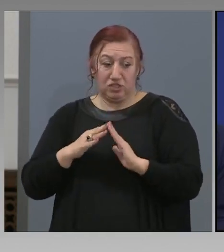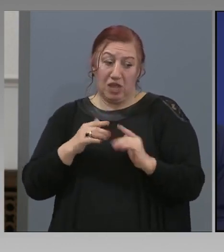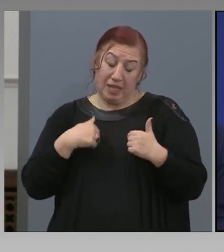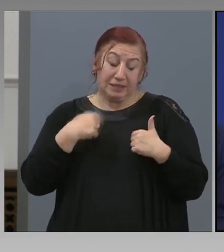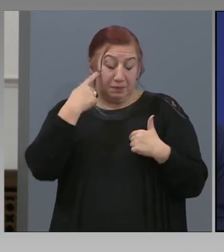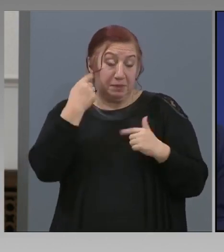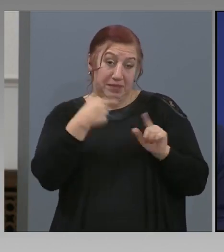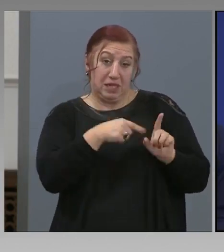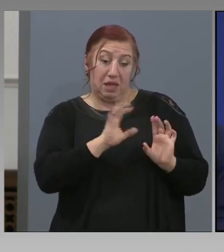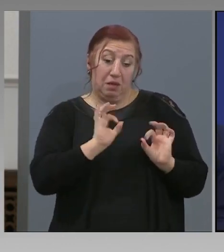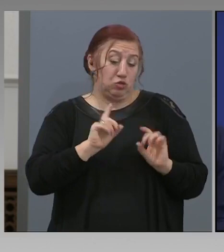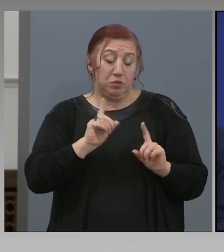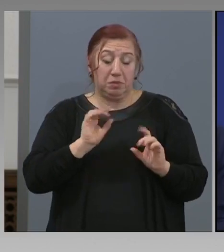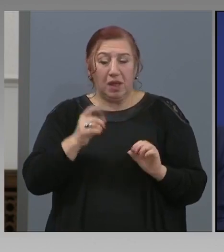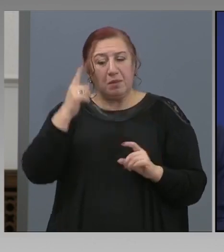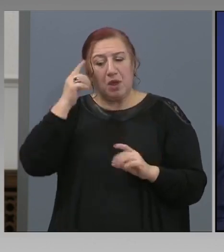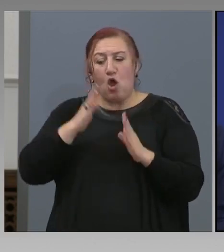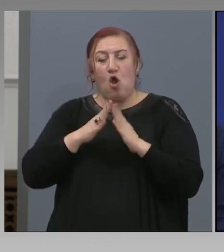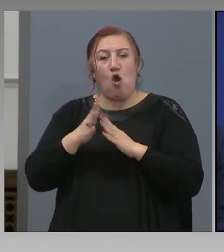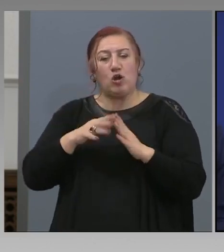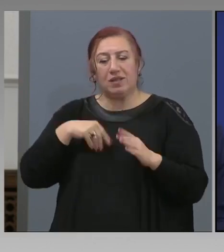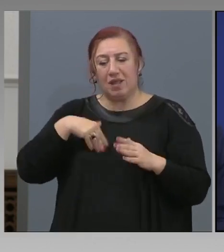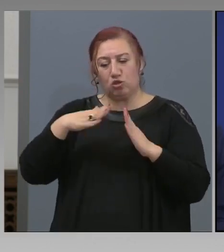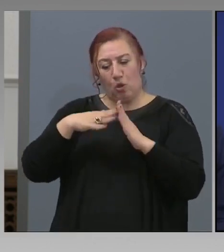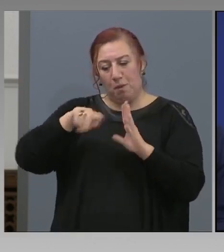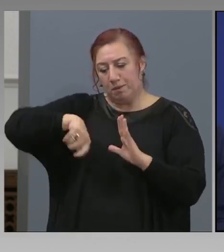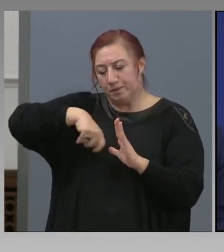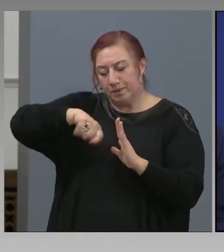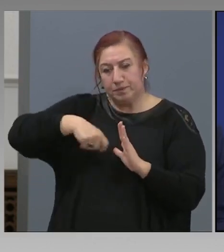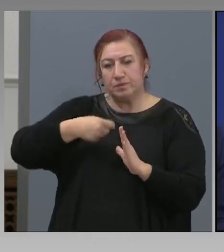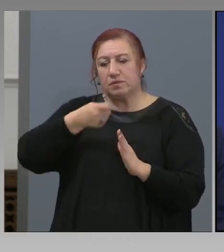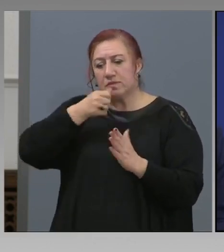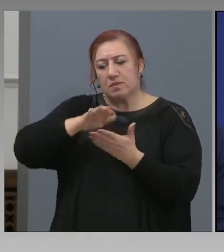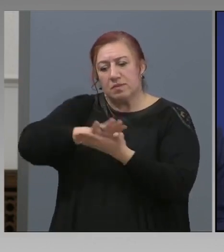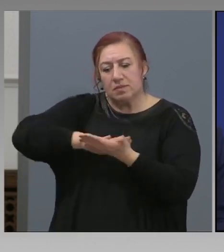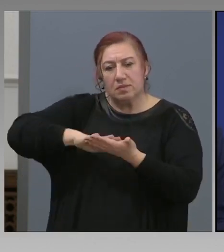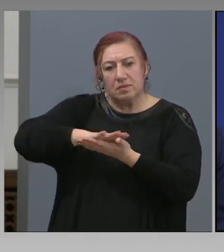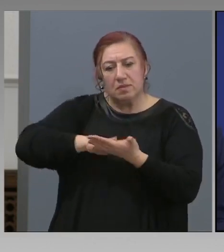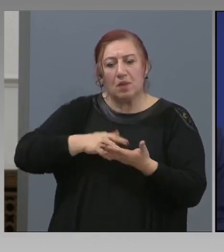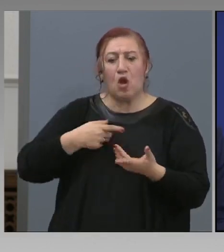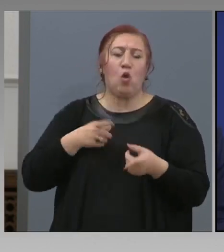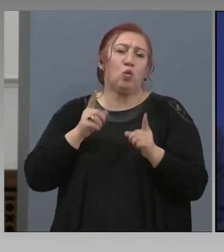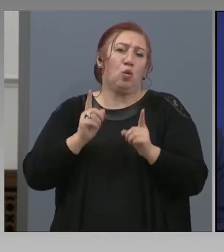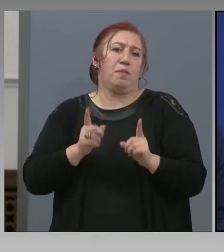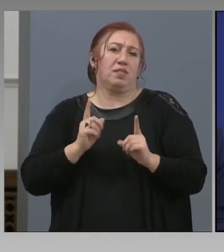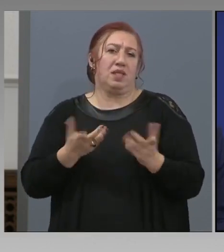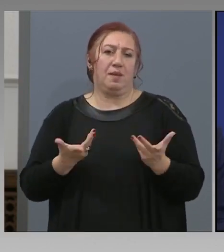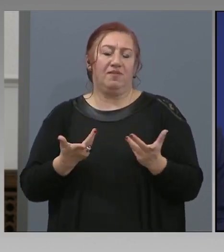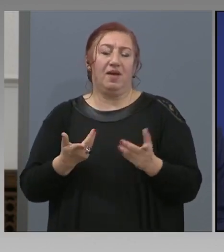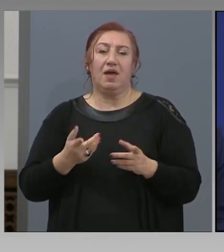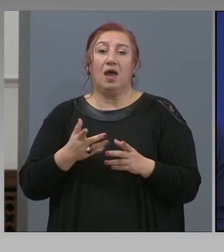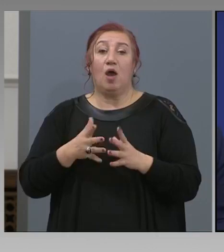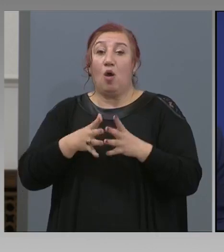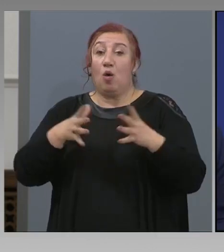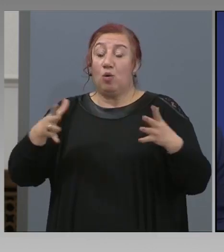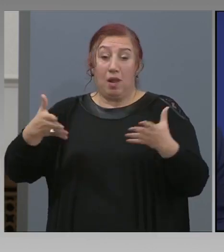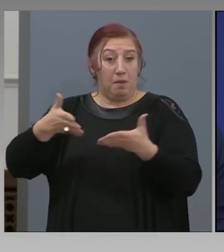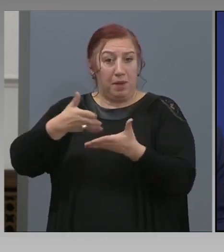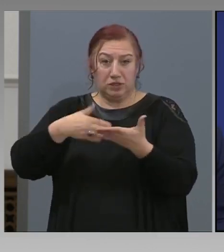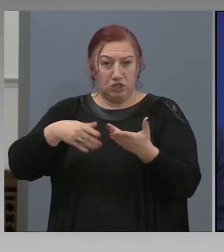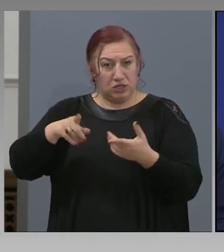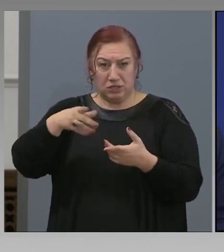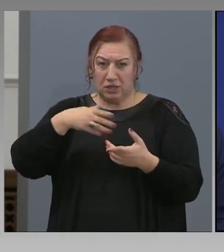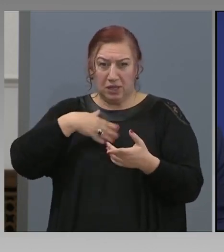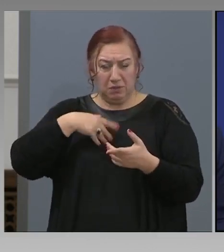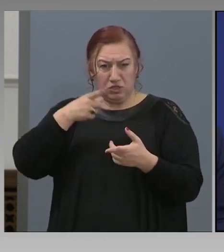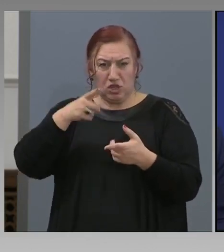съм прав, или като се хранят вкъщи, си изяждат или толкова колкото трябва. Огромна част, и между другото, той имаше една